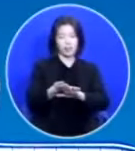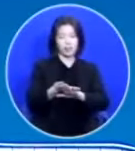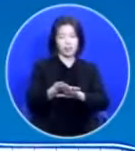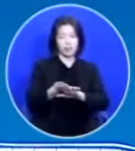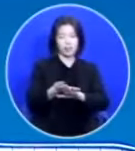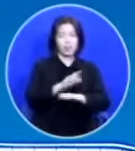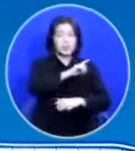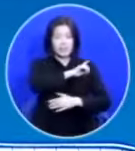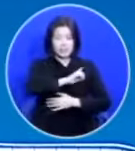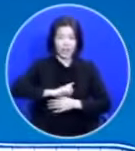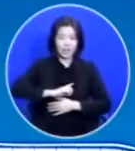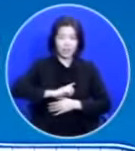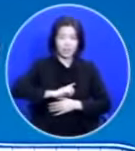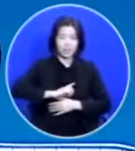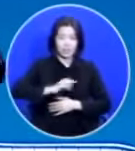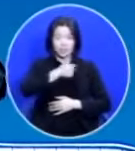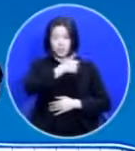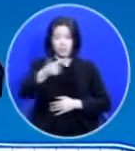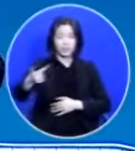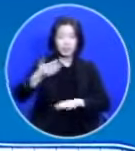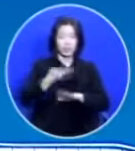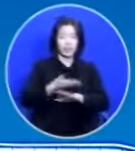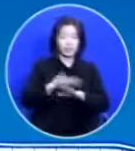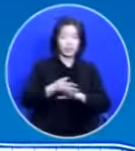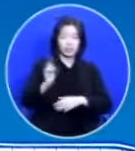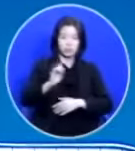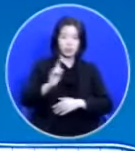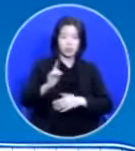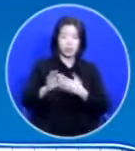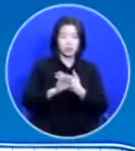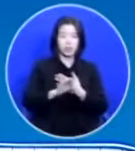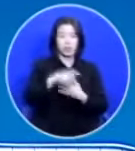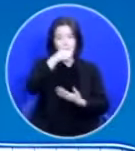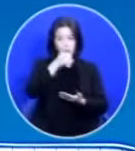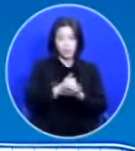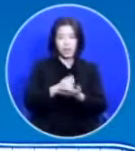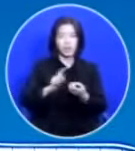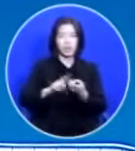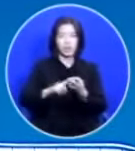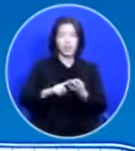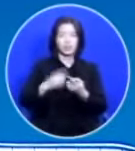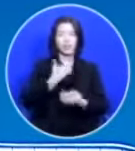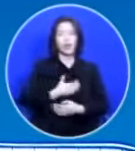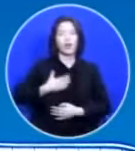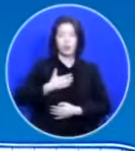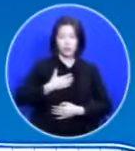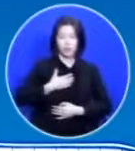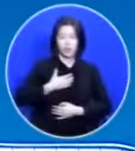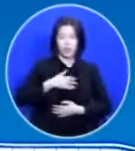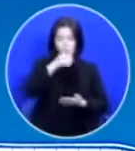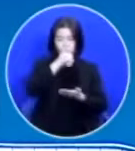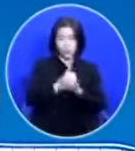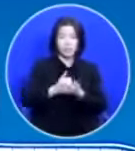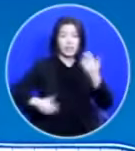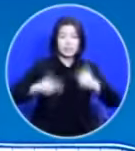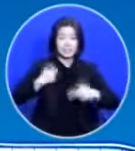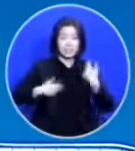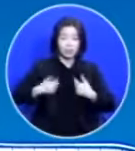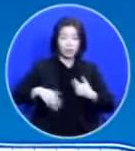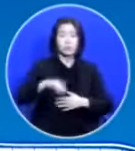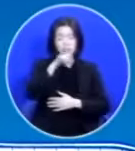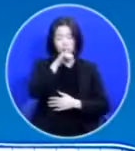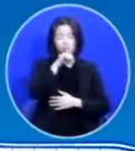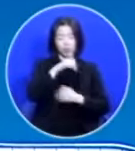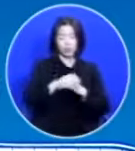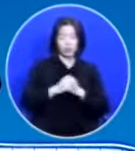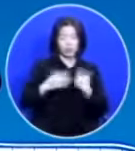제일 크게 다른 것이 죄에 대한 괴로움입니다 죄에 대한 즐거움 있죠